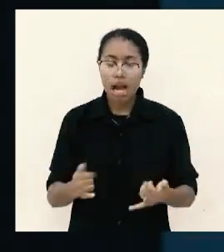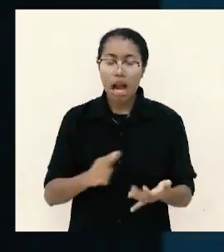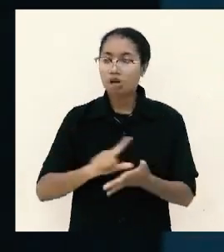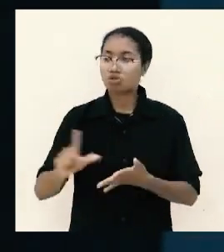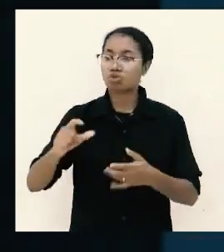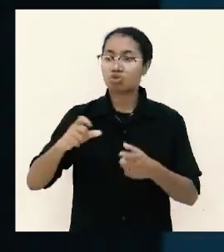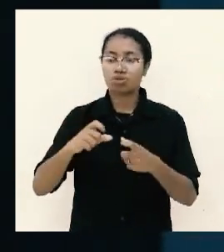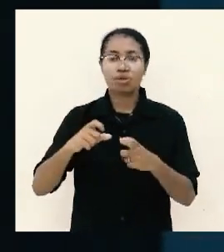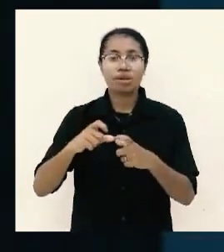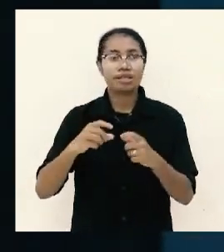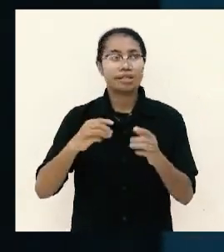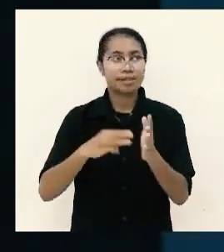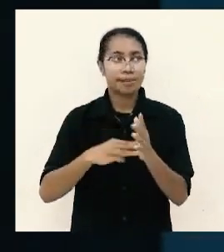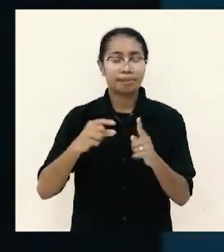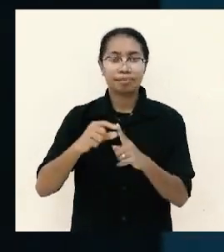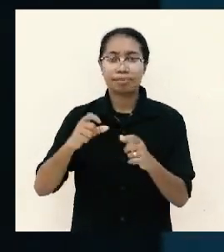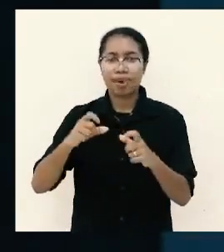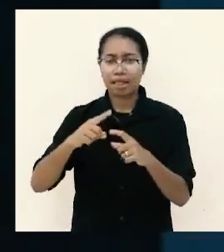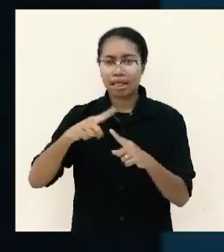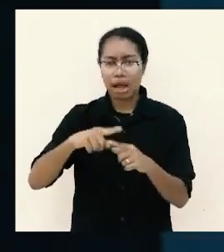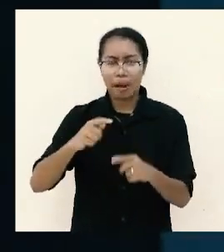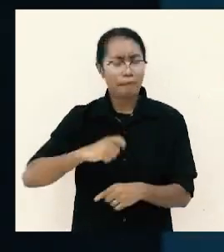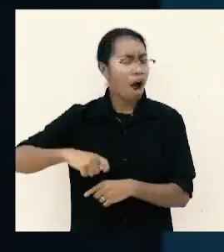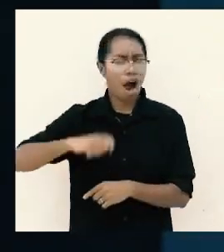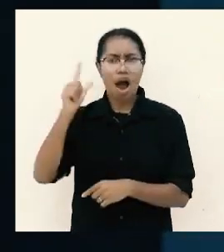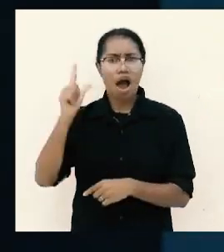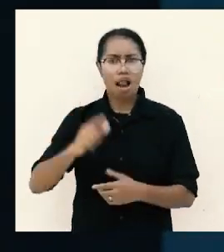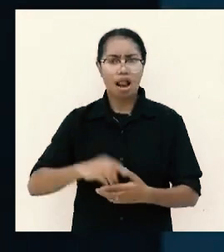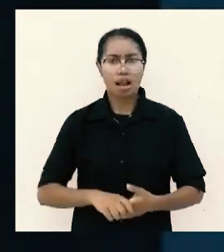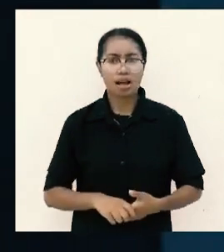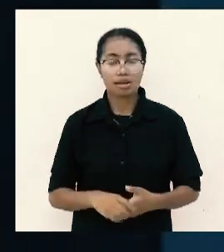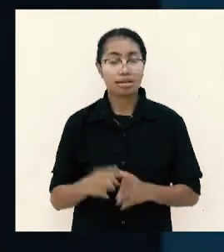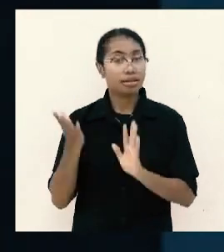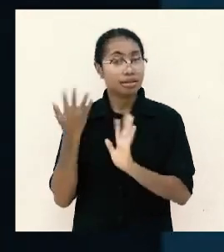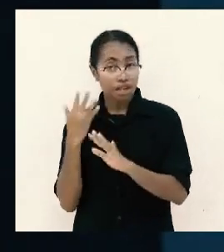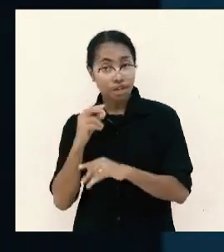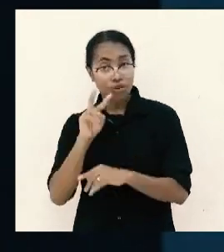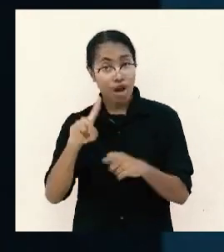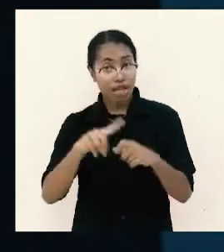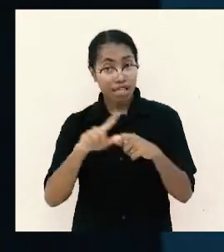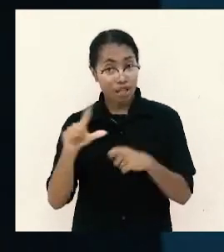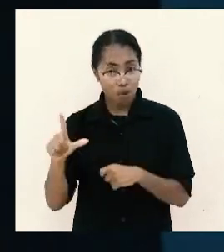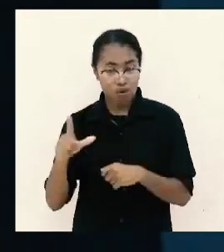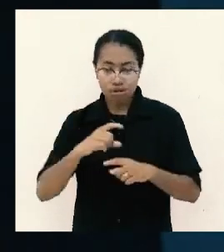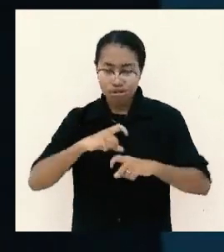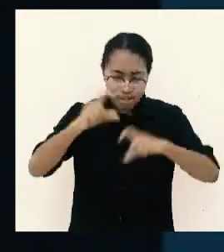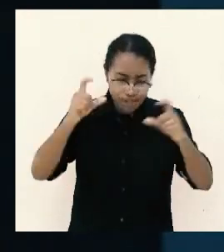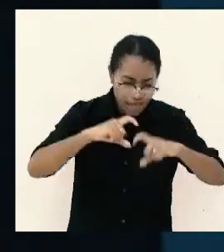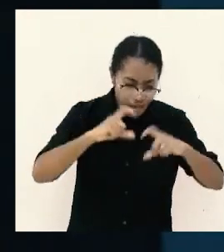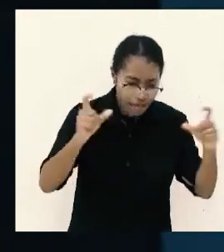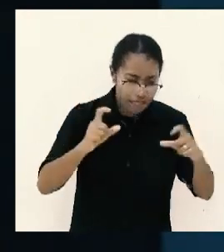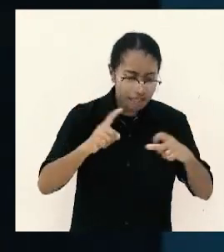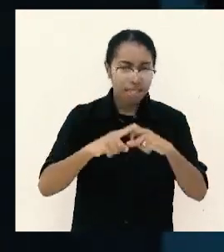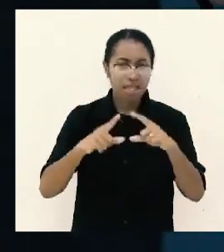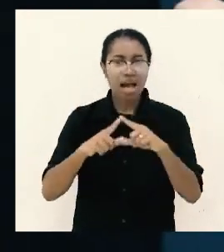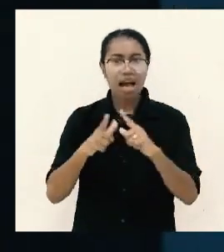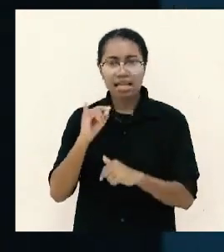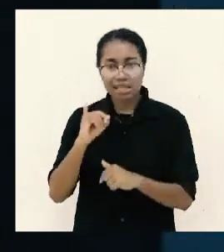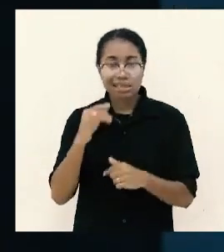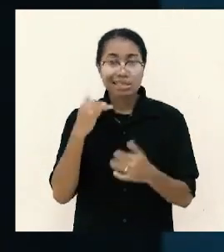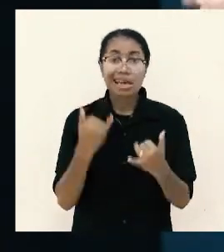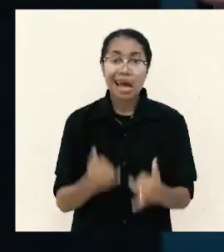yang mahal tadinya dua kilo cari kali sekarang tek-tek-tek saja